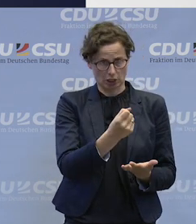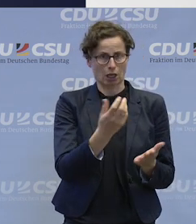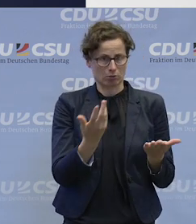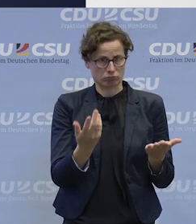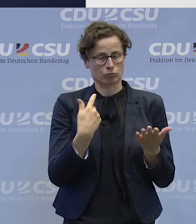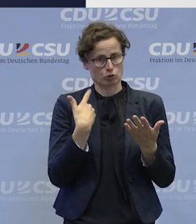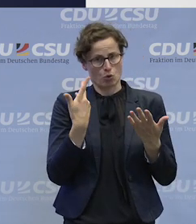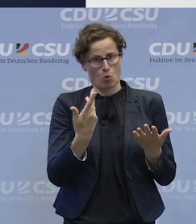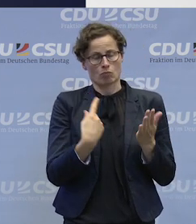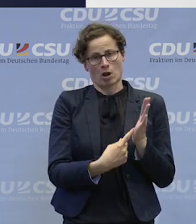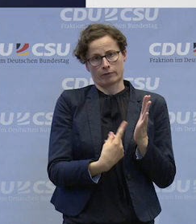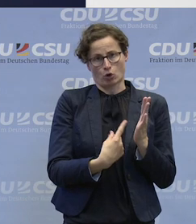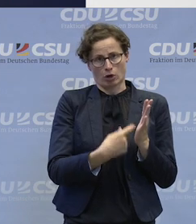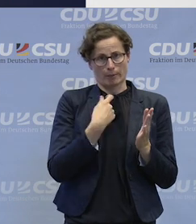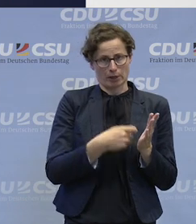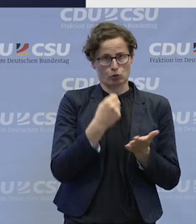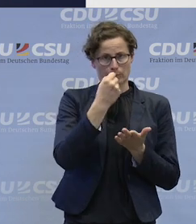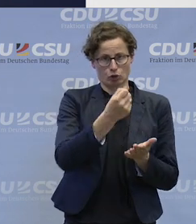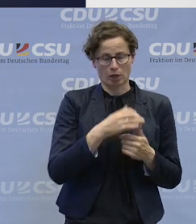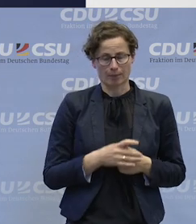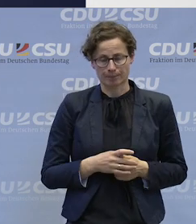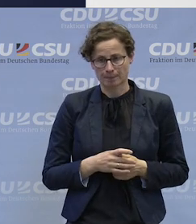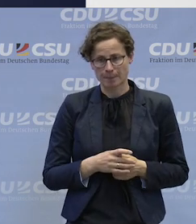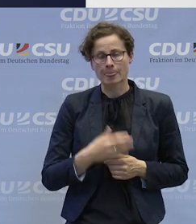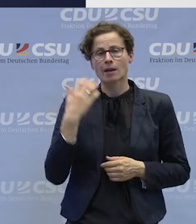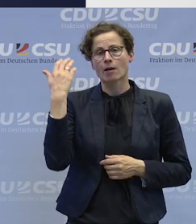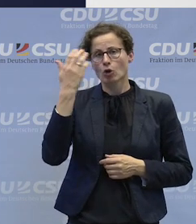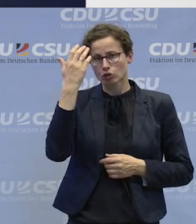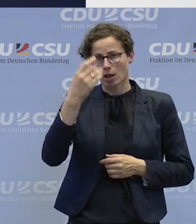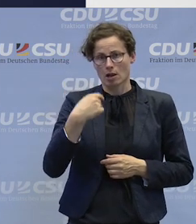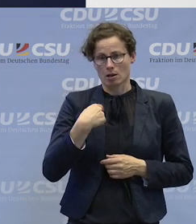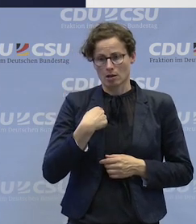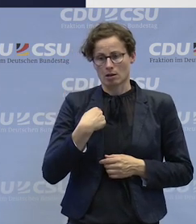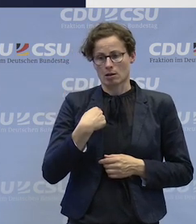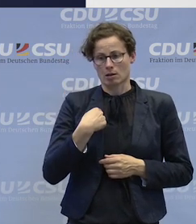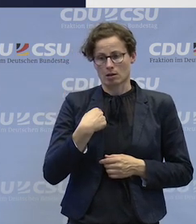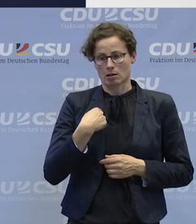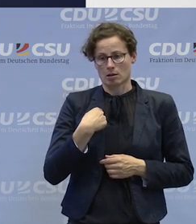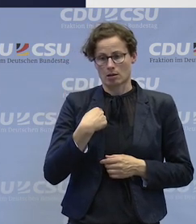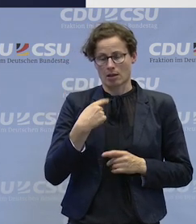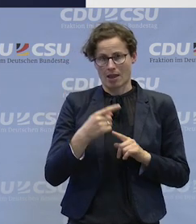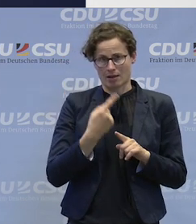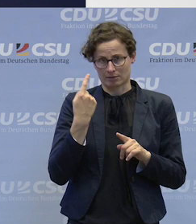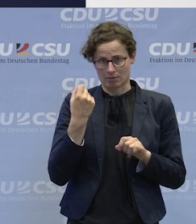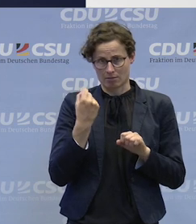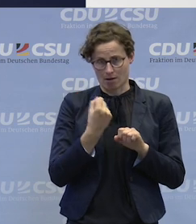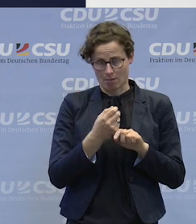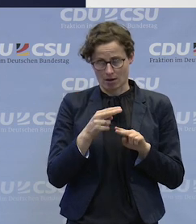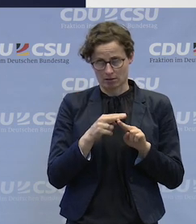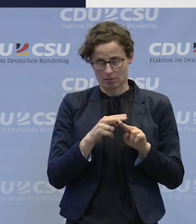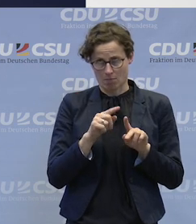einfordert und man schafft es nicht vom ersten Arbeitsplatz, ersten Arbeitsmarkt